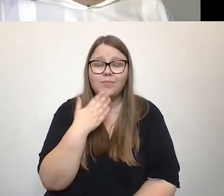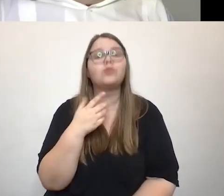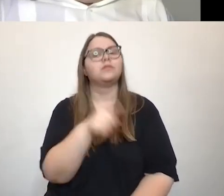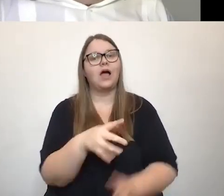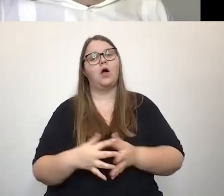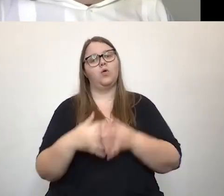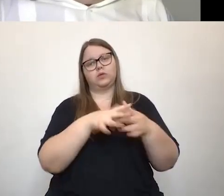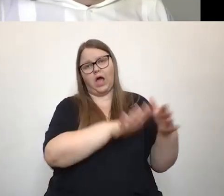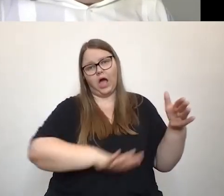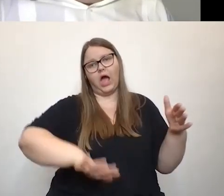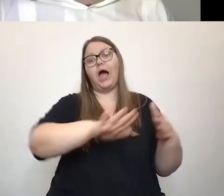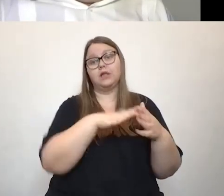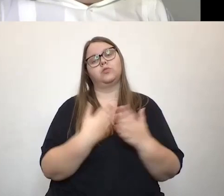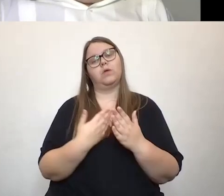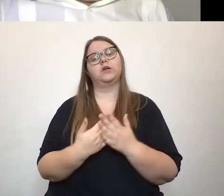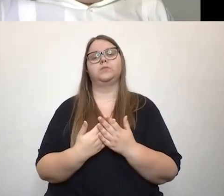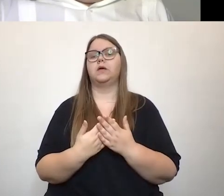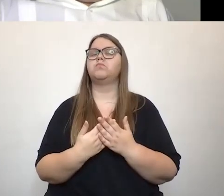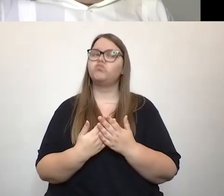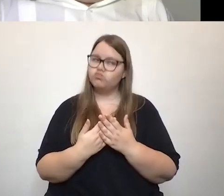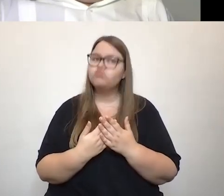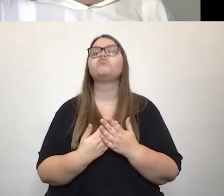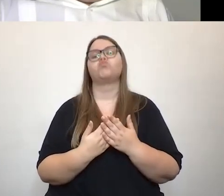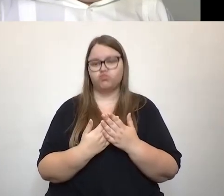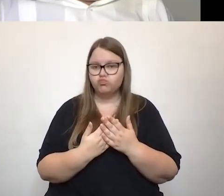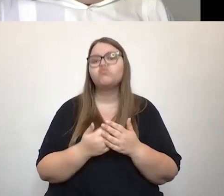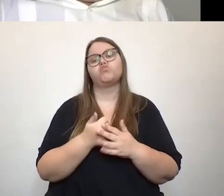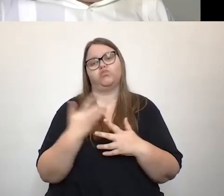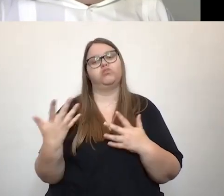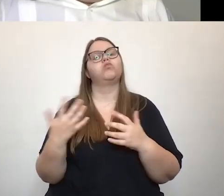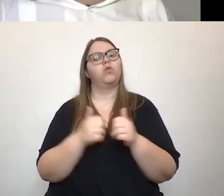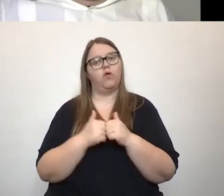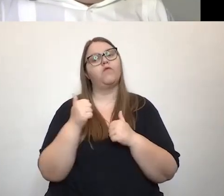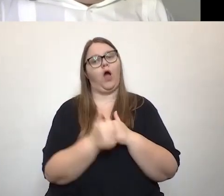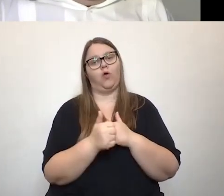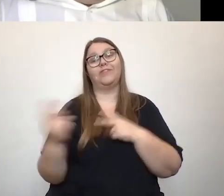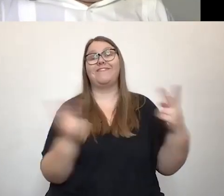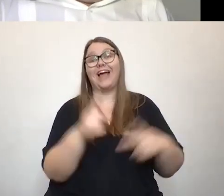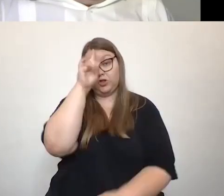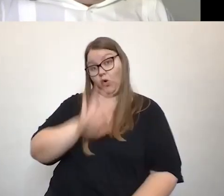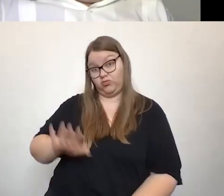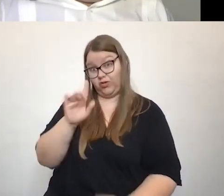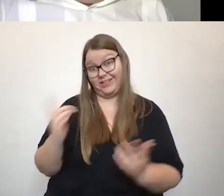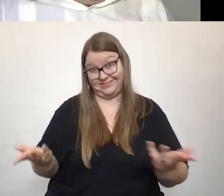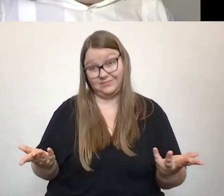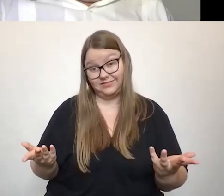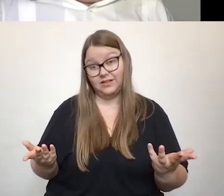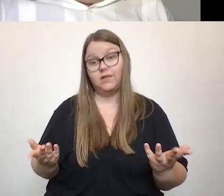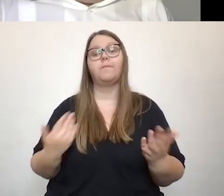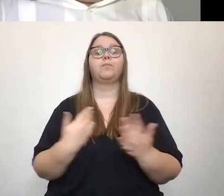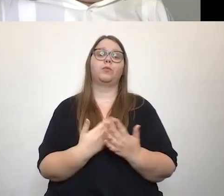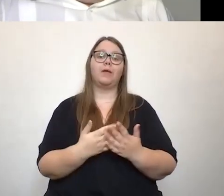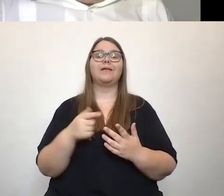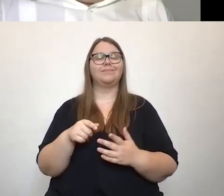den USA zum Beispiel, meine ich schon auch, sind viele Dinge schon auch weiterentwickelt, auch eben in Bereichen, wo es bei